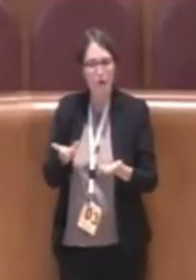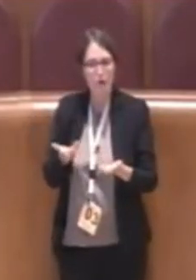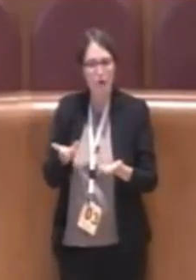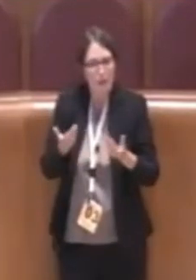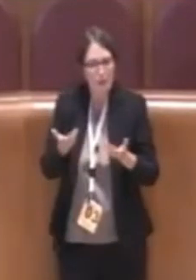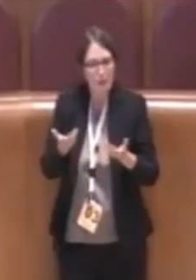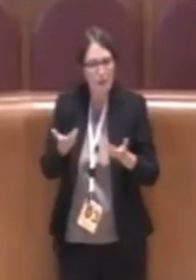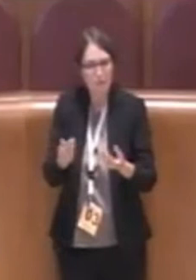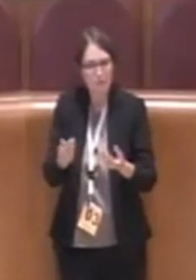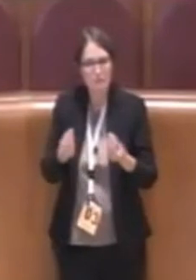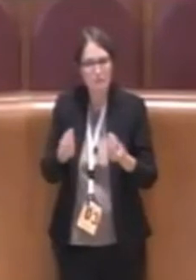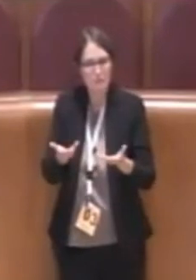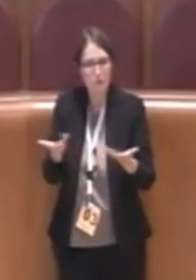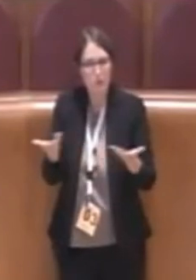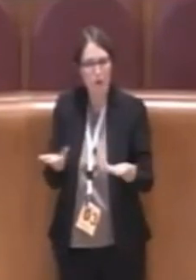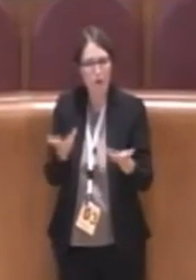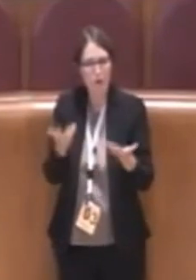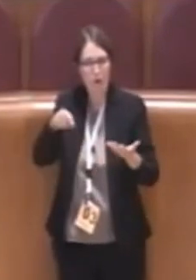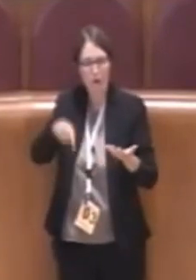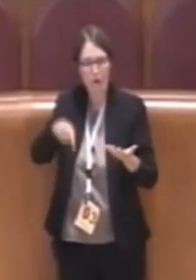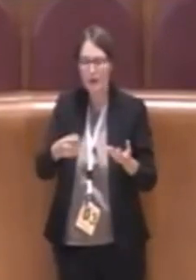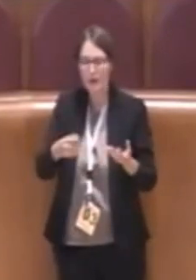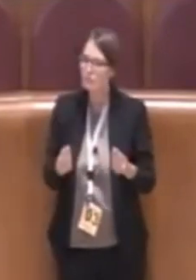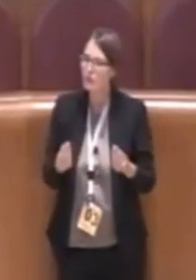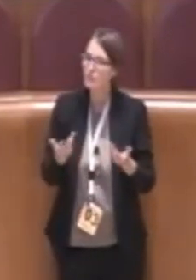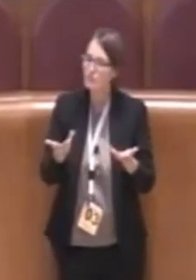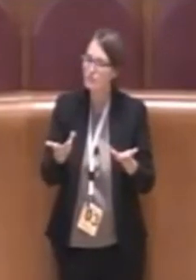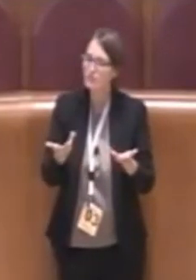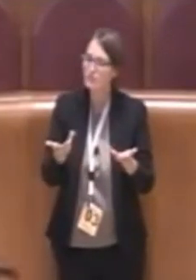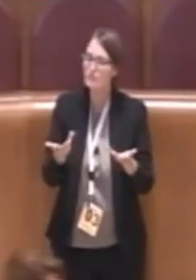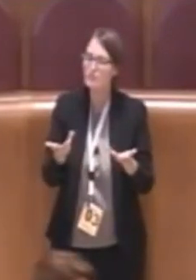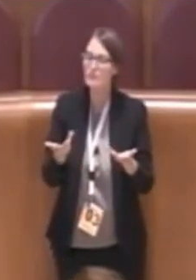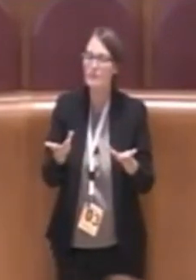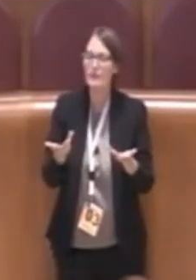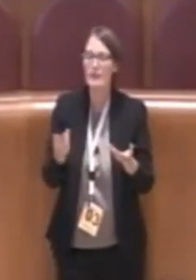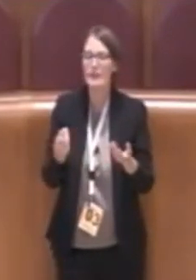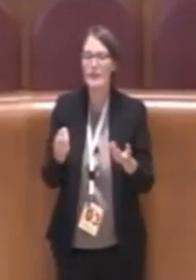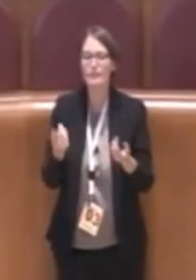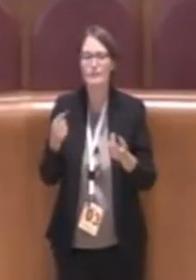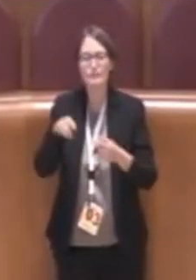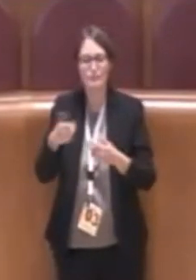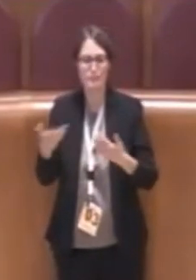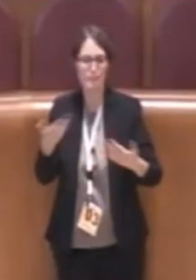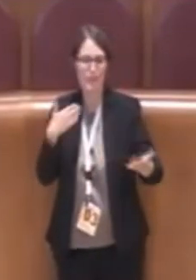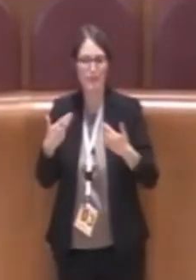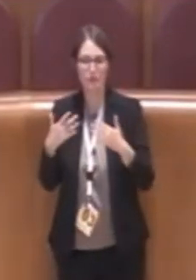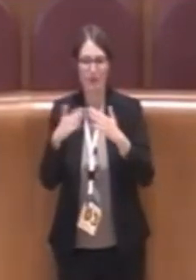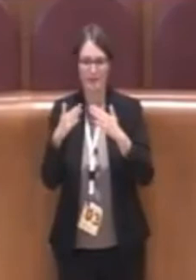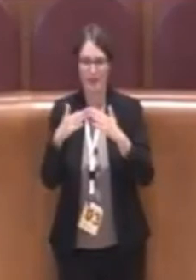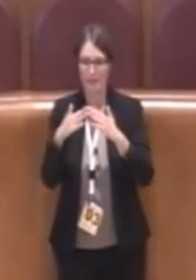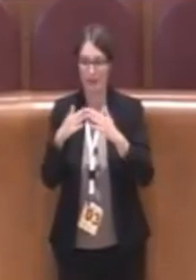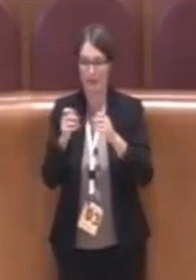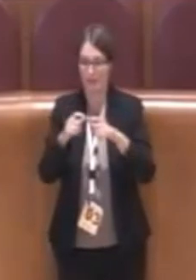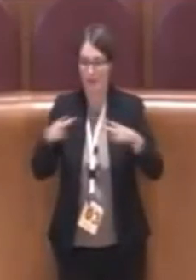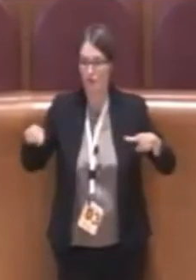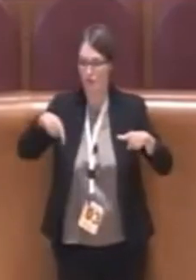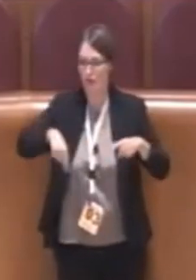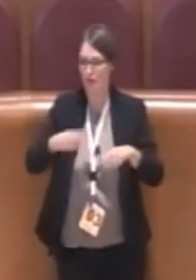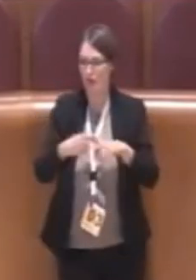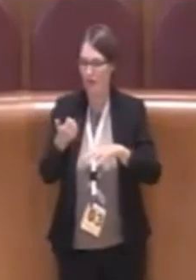contribuire a far sì che l'emergenza abitativa in una città, quale Roma Capitale, dove questa è